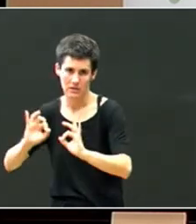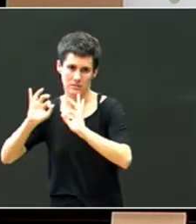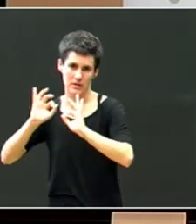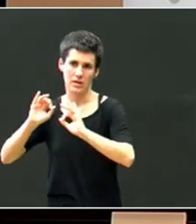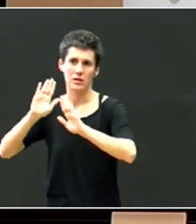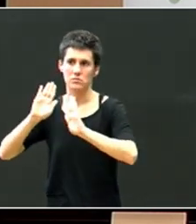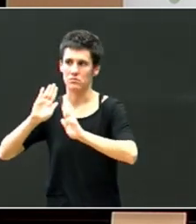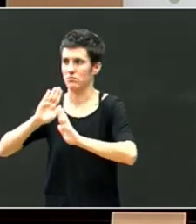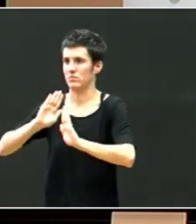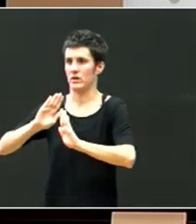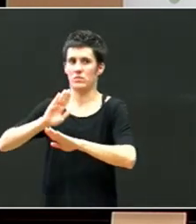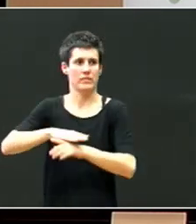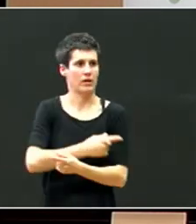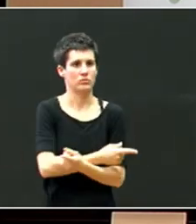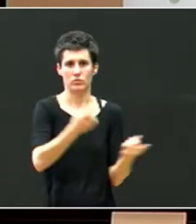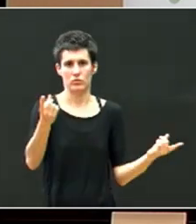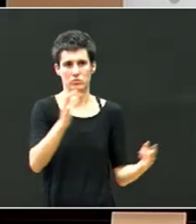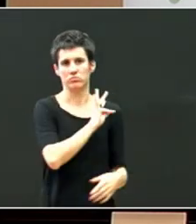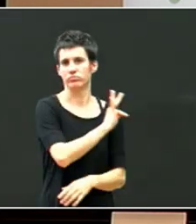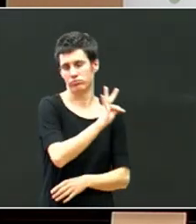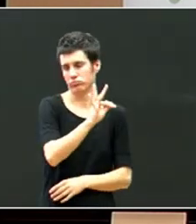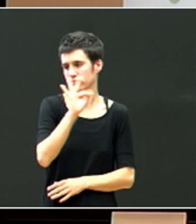danondako ona, danondako.